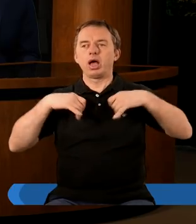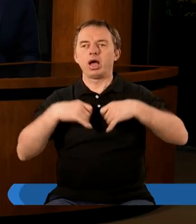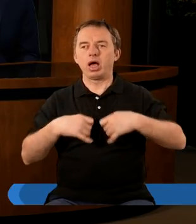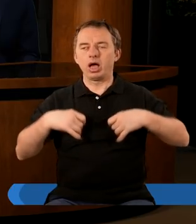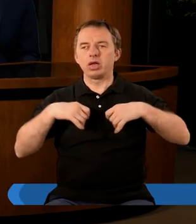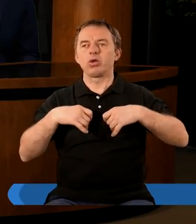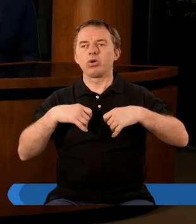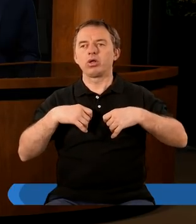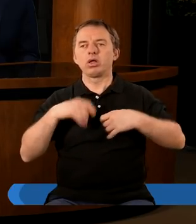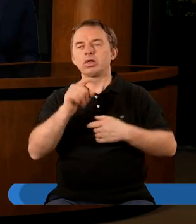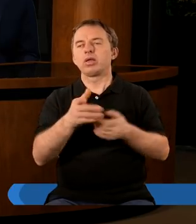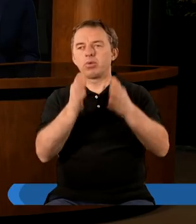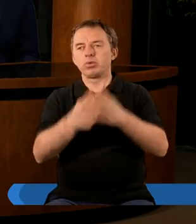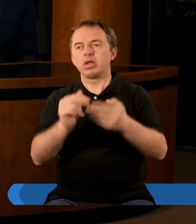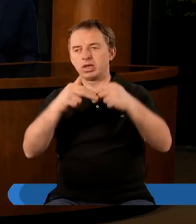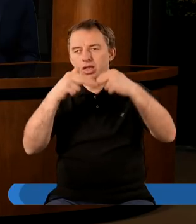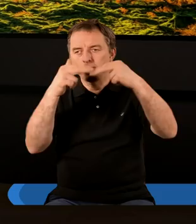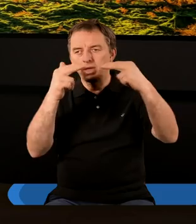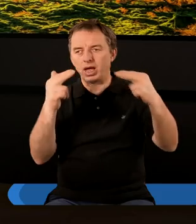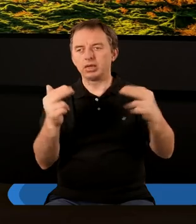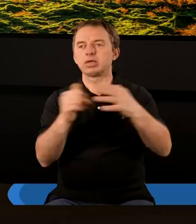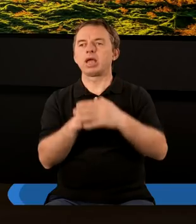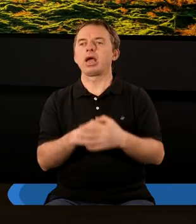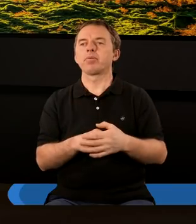pewne postacie niebiańskie,